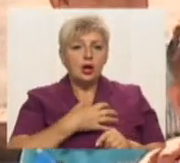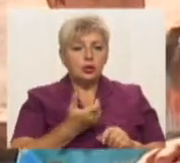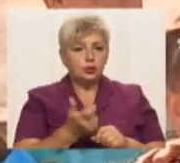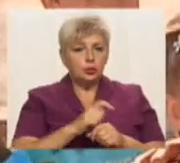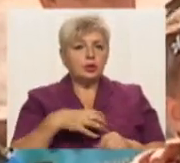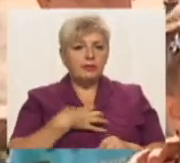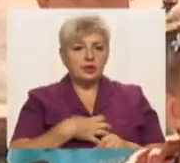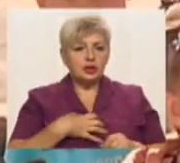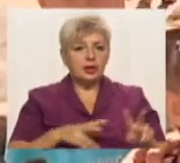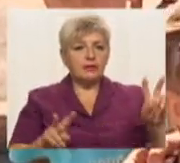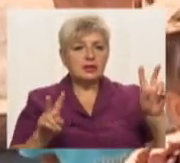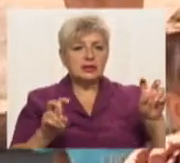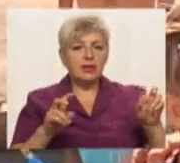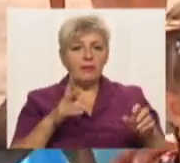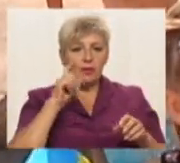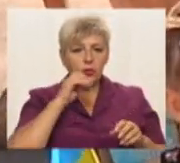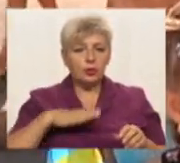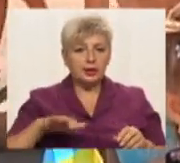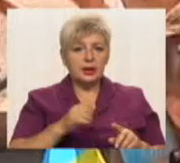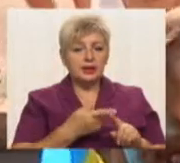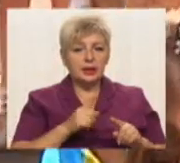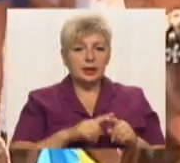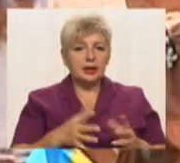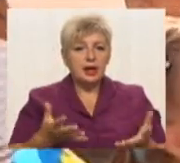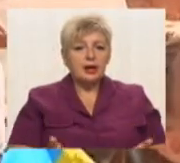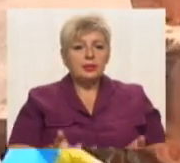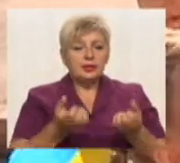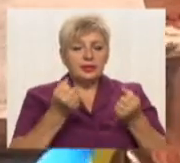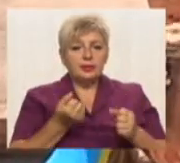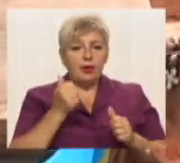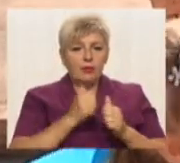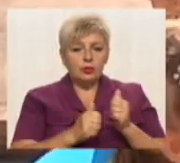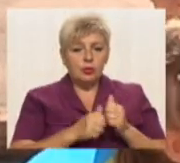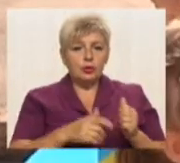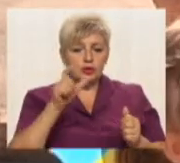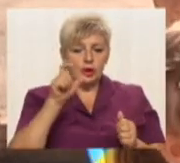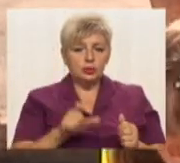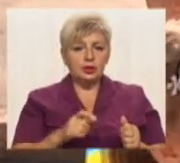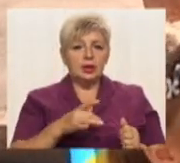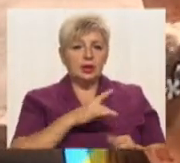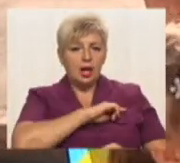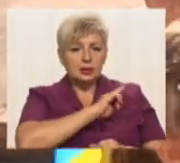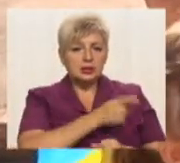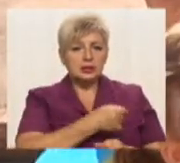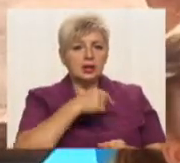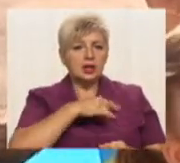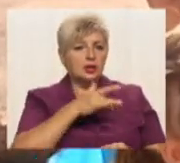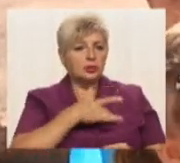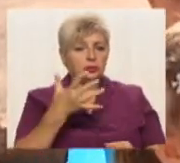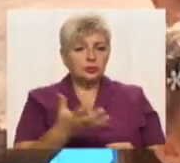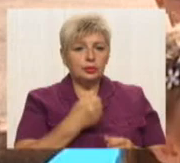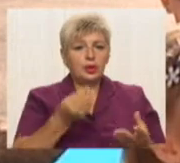символ України, який підтримує у кожній людині силу духу, дає